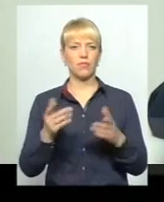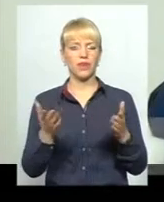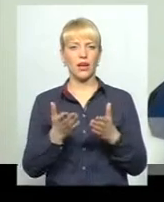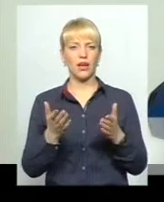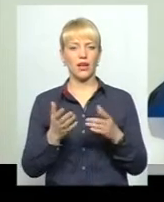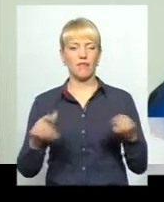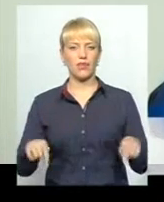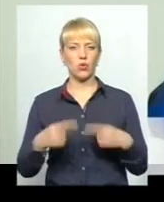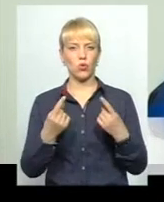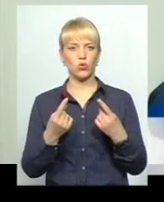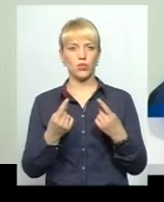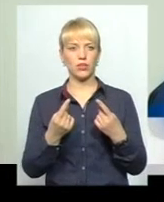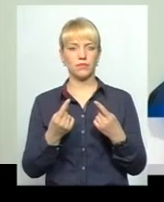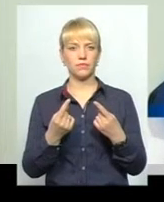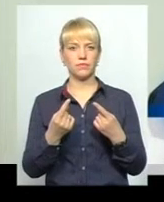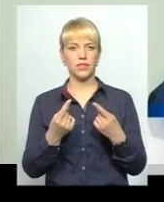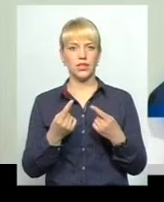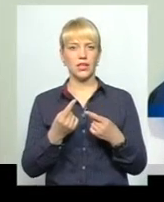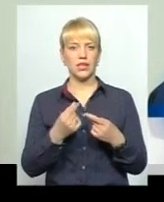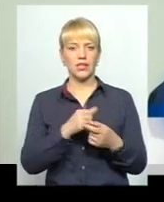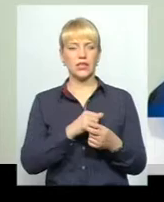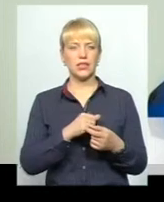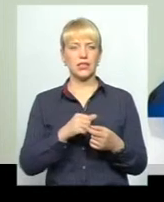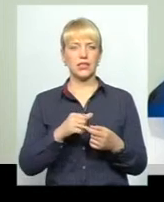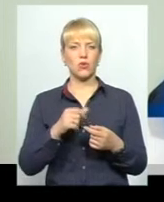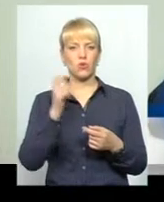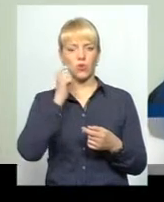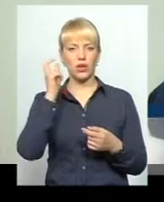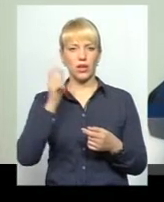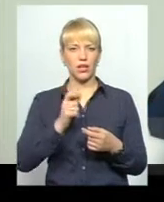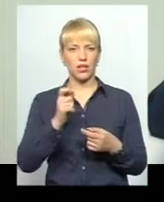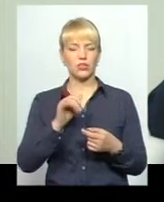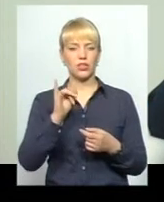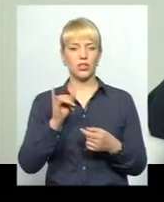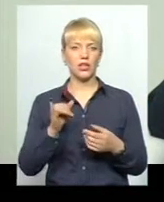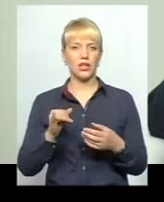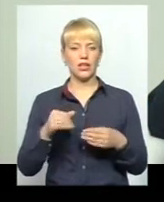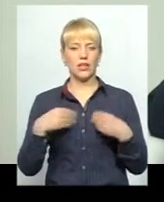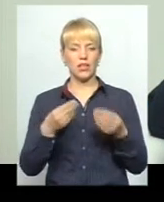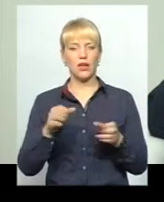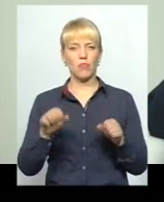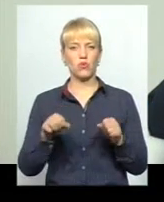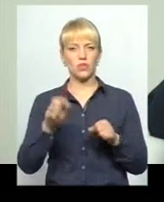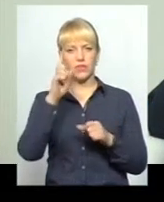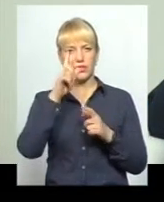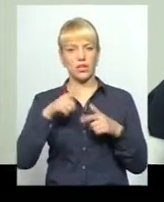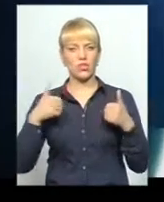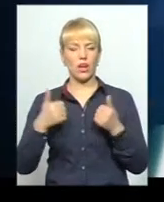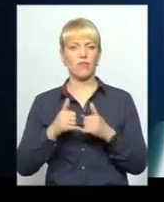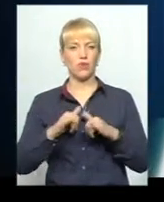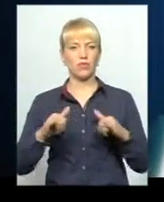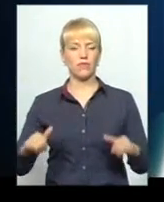відроджує самобутність України і дає можливості нашій державі розвиватись.